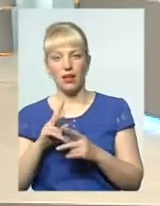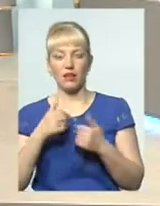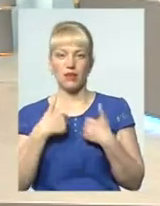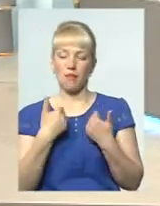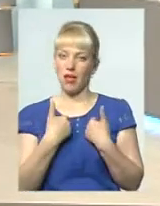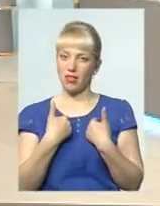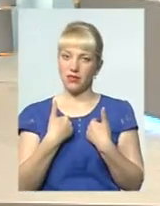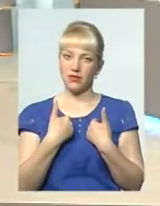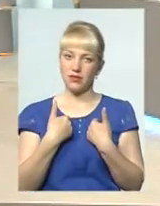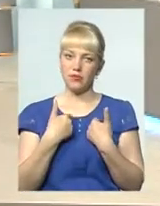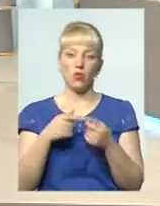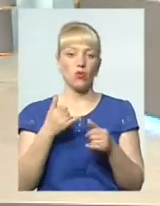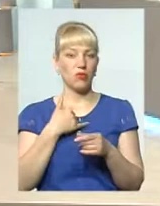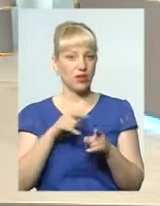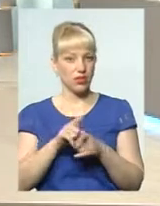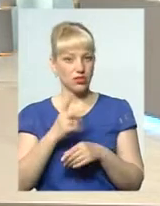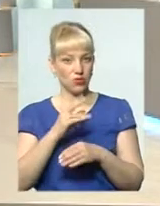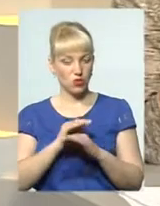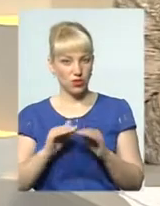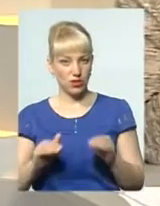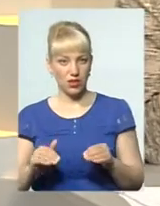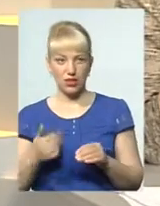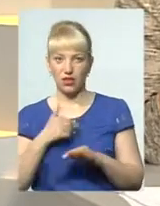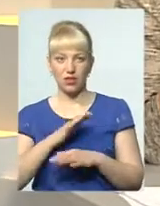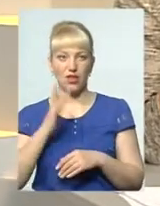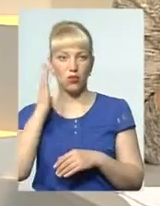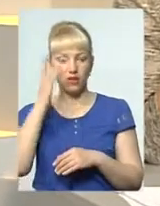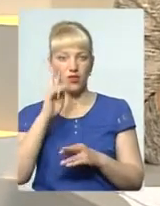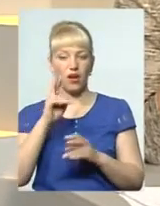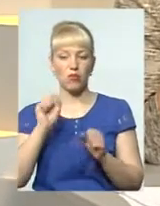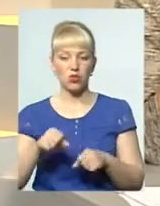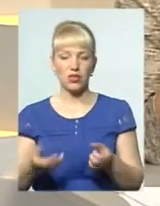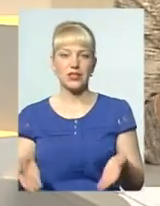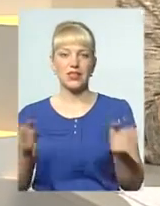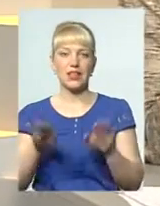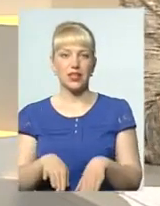мене, в мене теж двоє дітей. І я не уявляю, як можна залишити